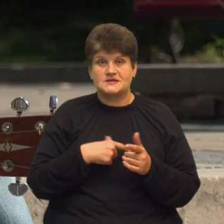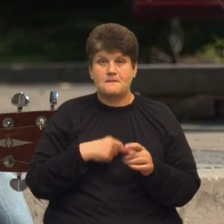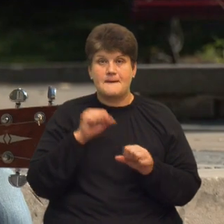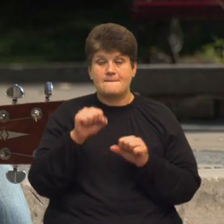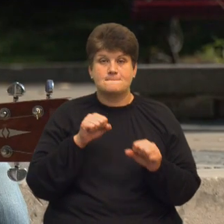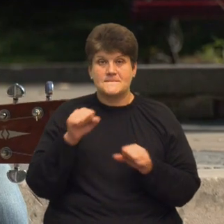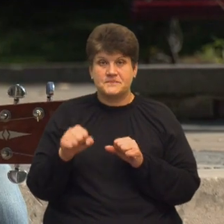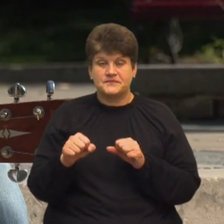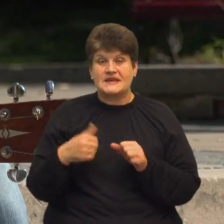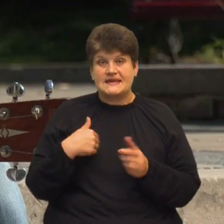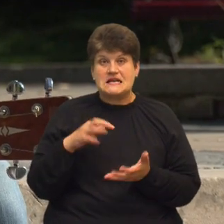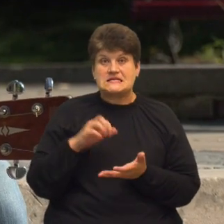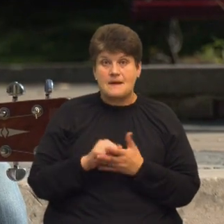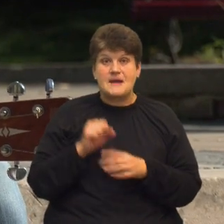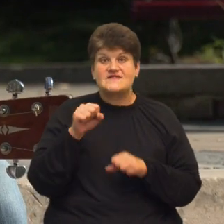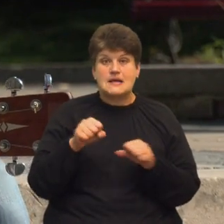А взагалі я так займався боксом.